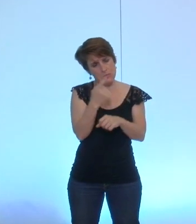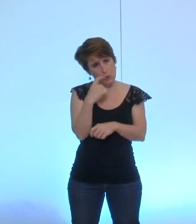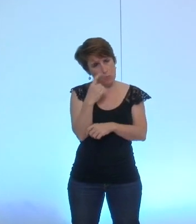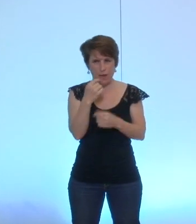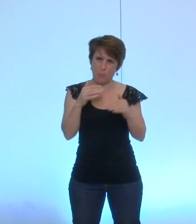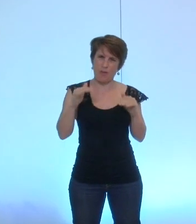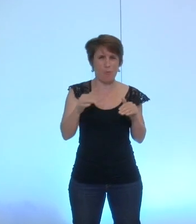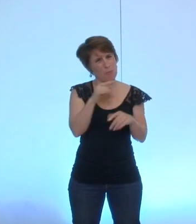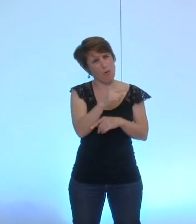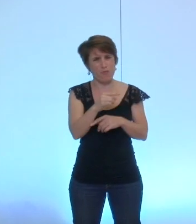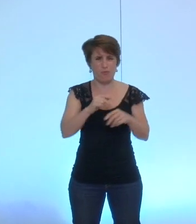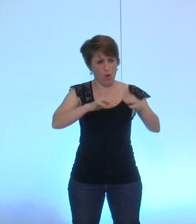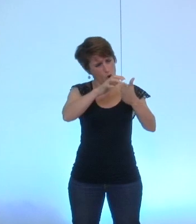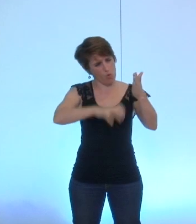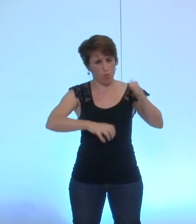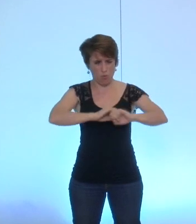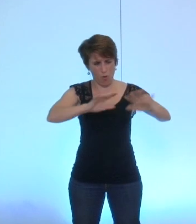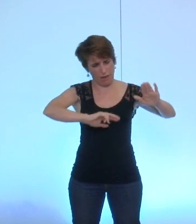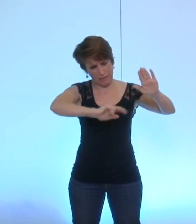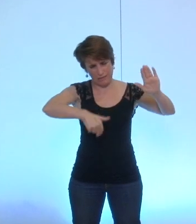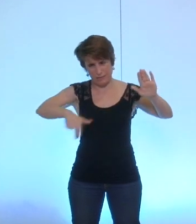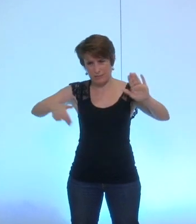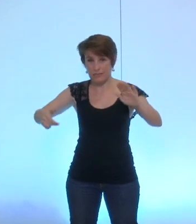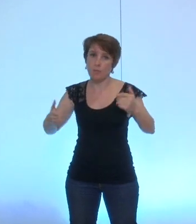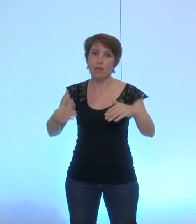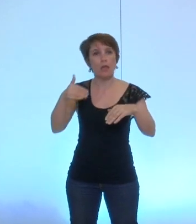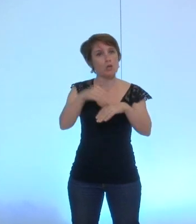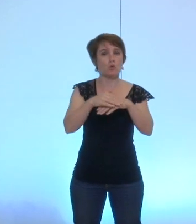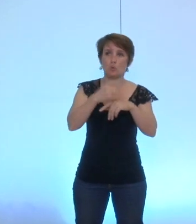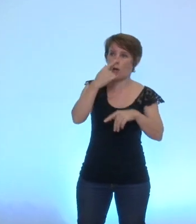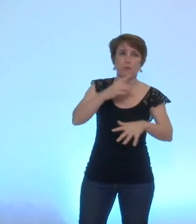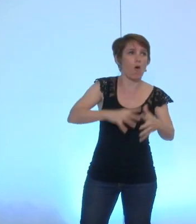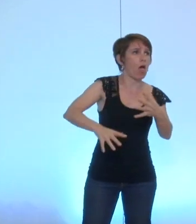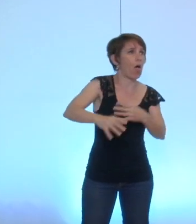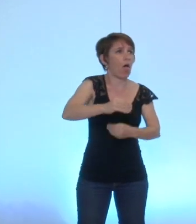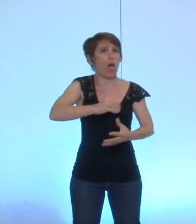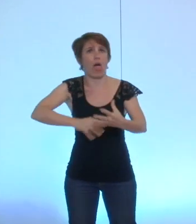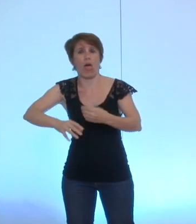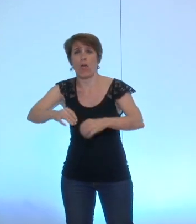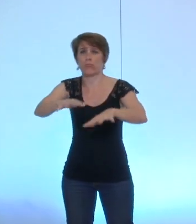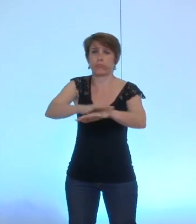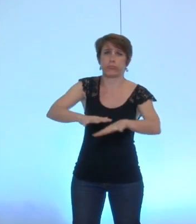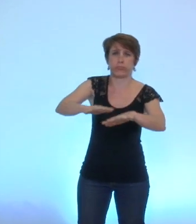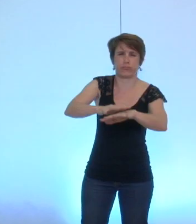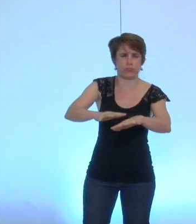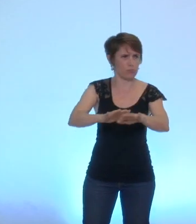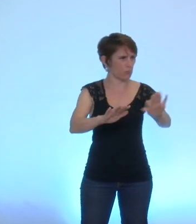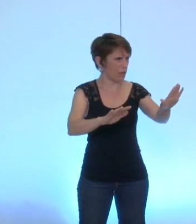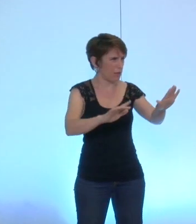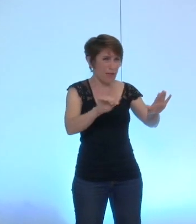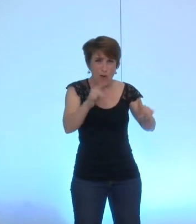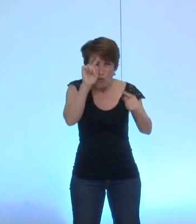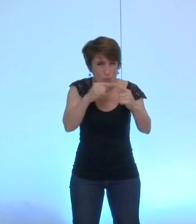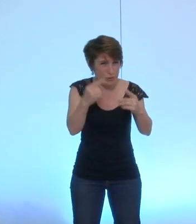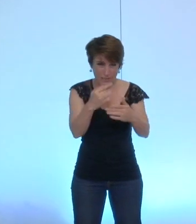est assez clair donc je vois pas pourquoi ce soir il y a cette espèce de flottement sur quelque chose qui je le répète pour nous tous est aussi une protection